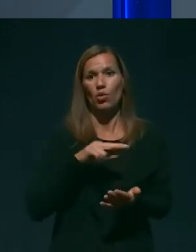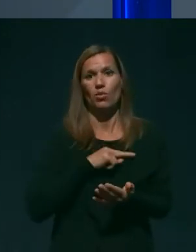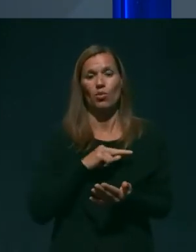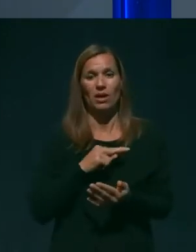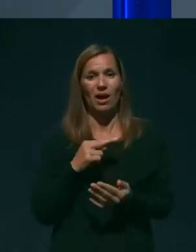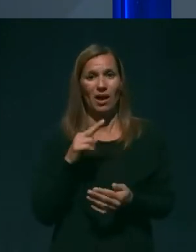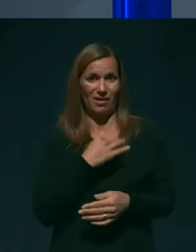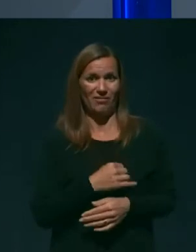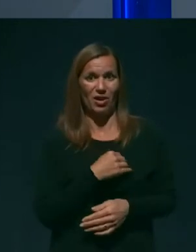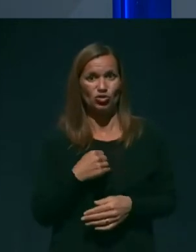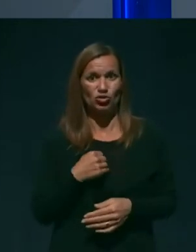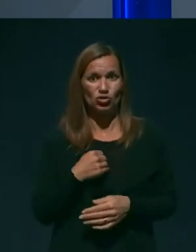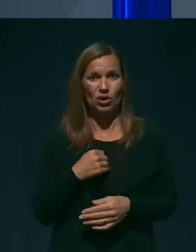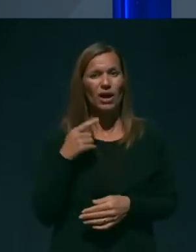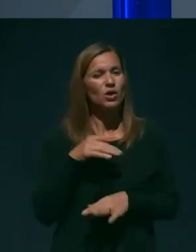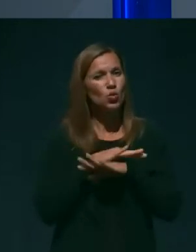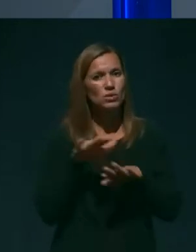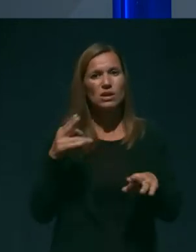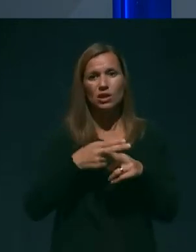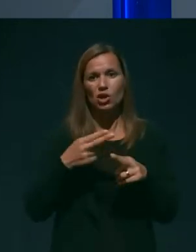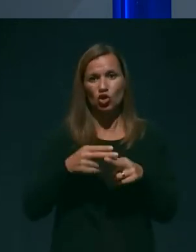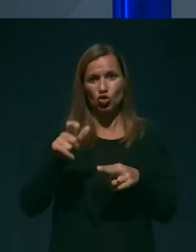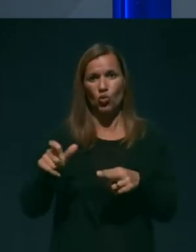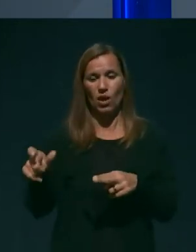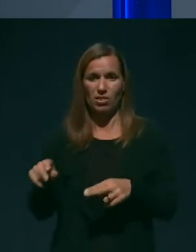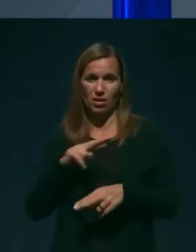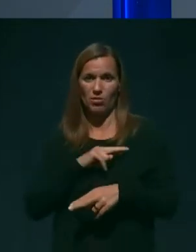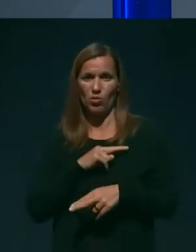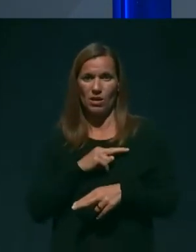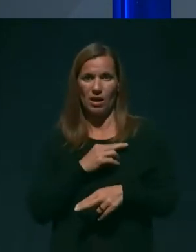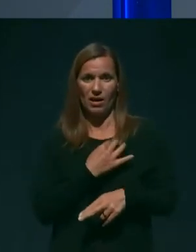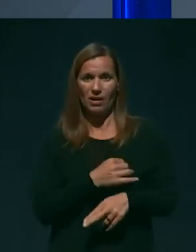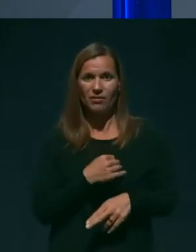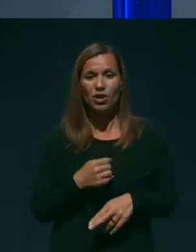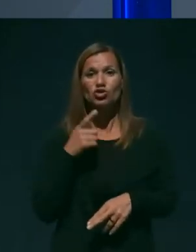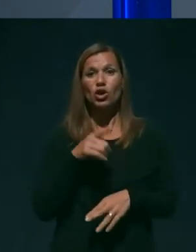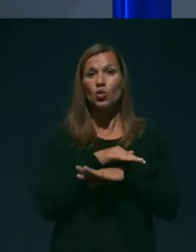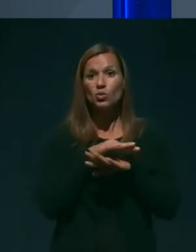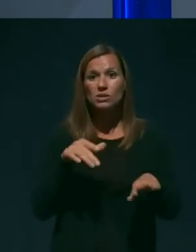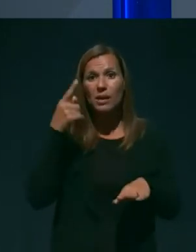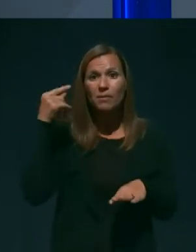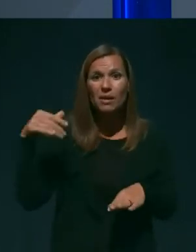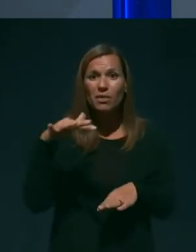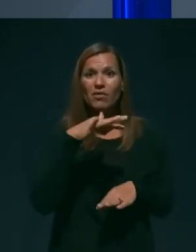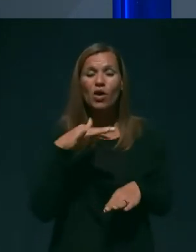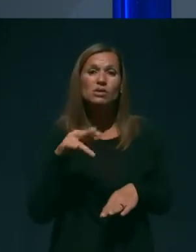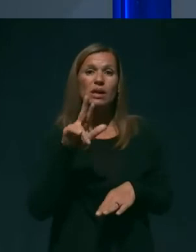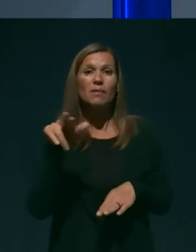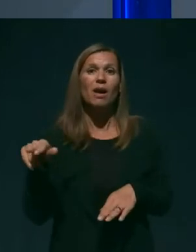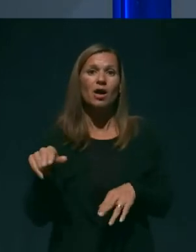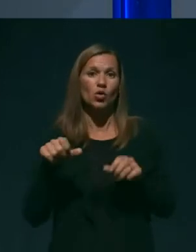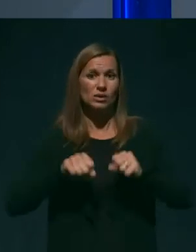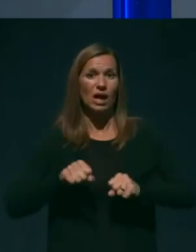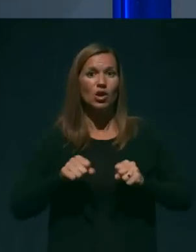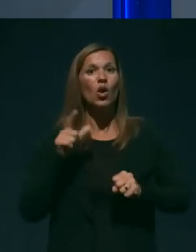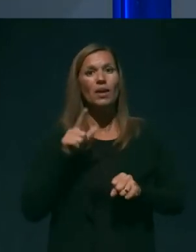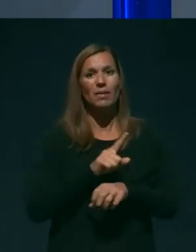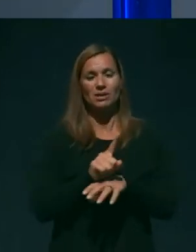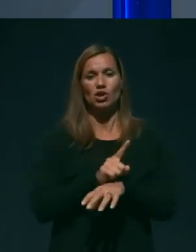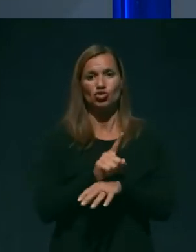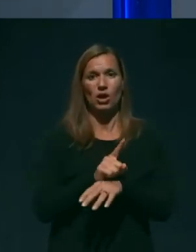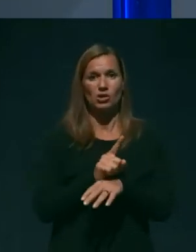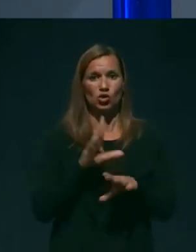in vsi državljani Republike Hrvaške in vsi prebivalci, ki imajo tam stalno ali začasno prebivanje, seveda